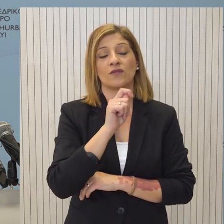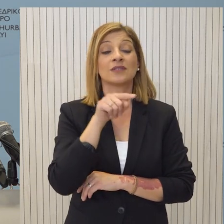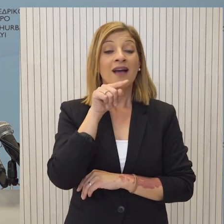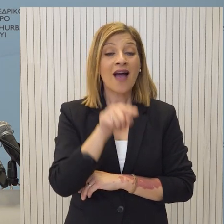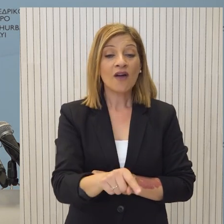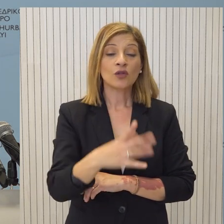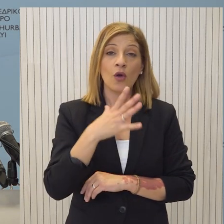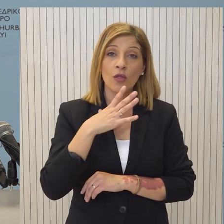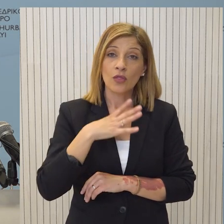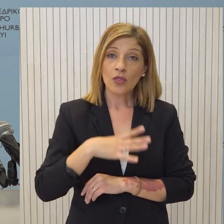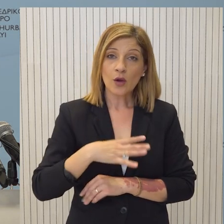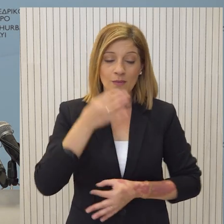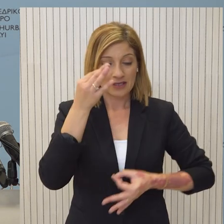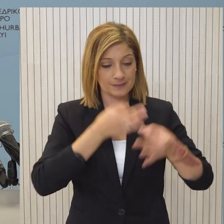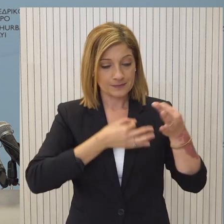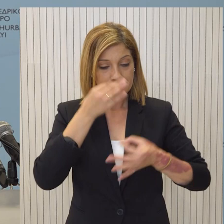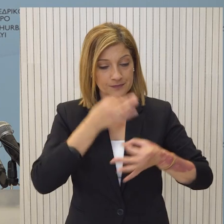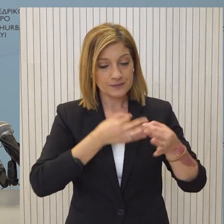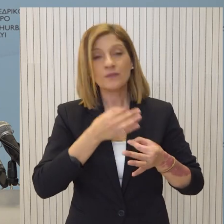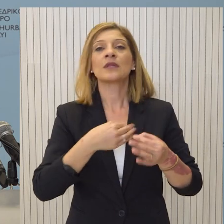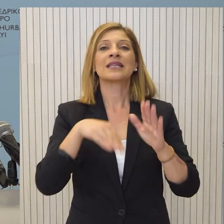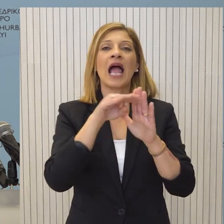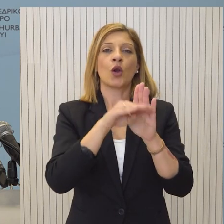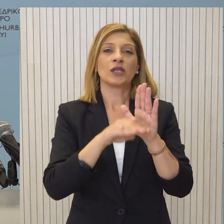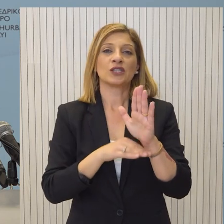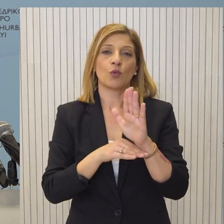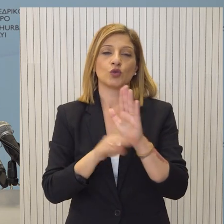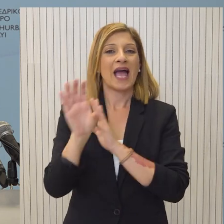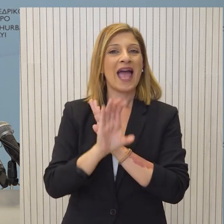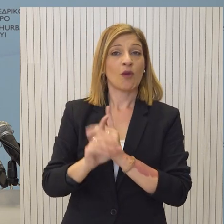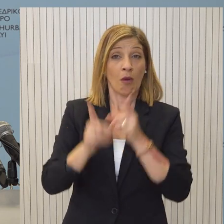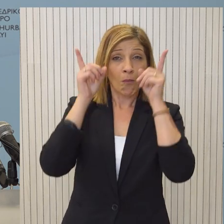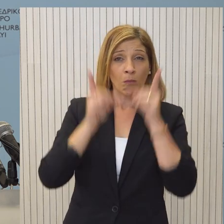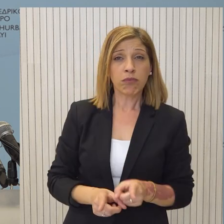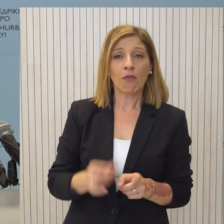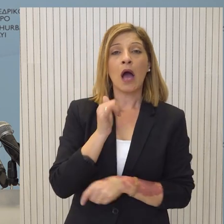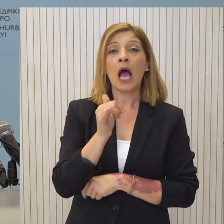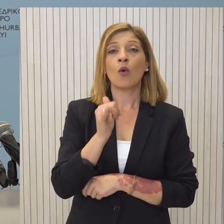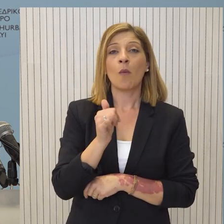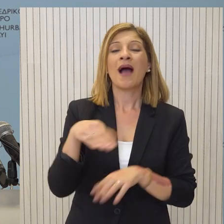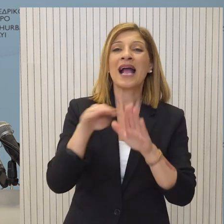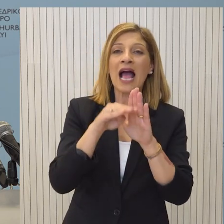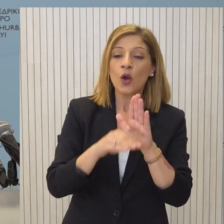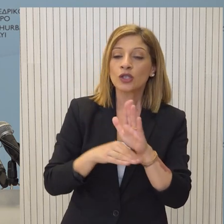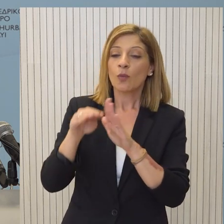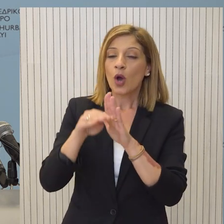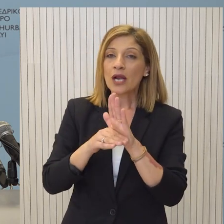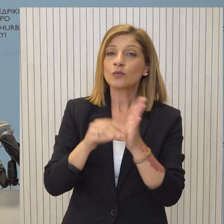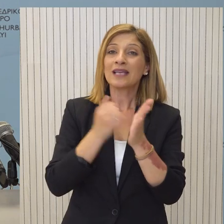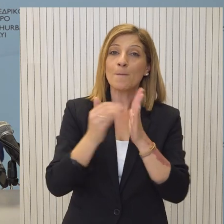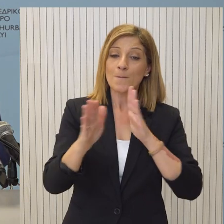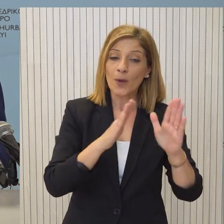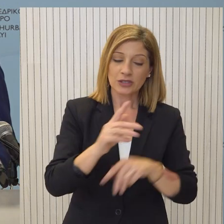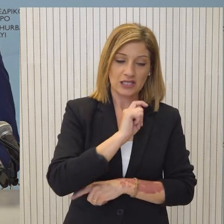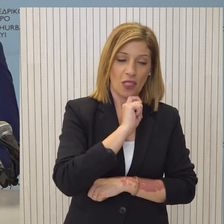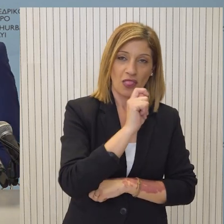οποίο συζητείται είναι ένα πλαίσιο κανονισμό, ένα πλαίσιο το οποίο θα προστατεύει και τα μέσα μαζικής ενημέρωσης, αλλά και τους λειτουργούς τους